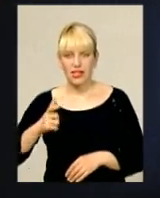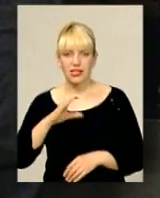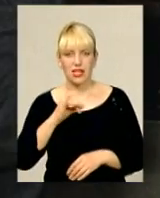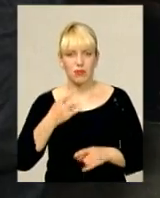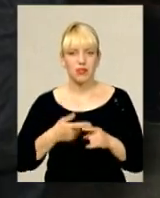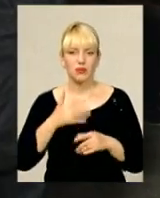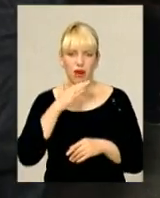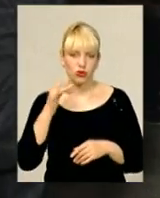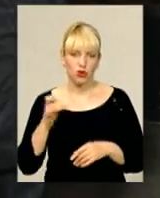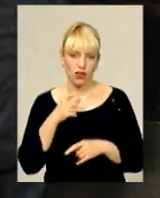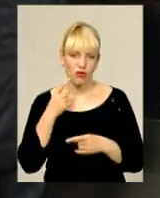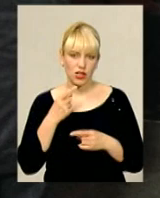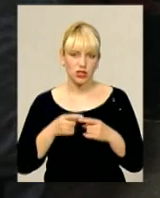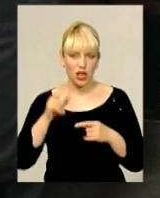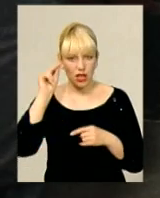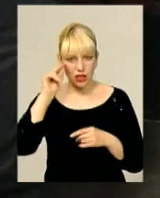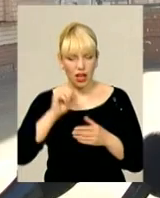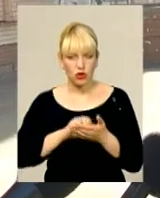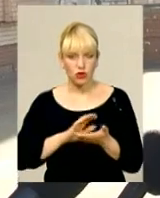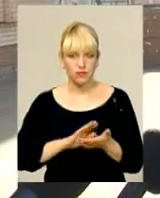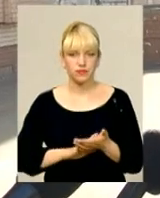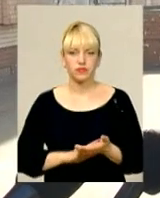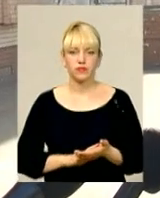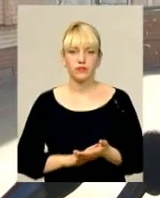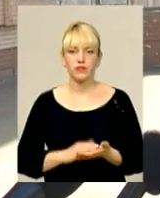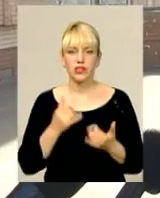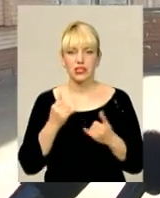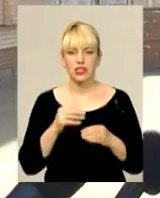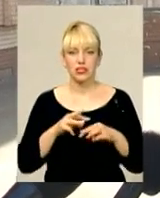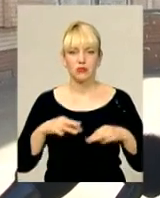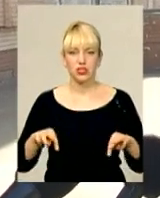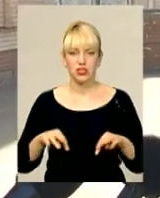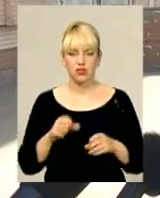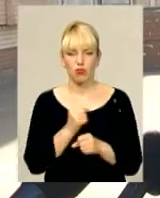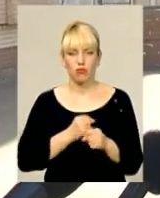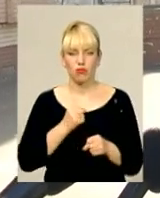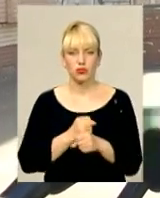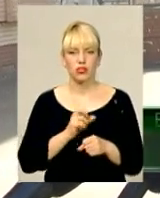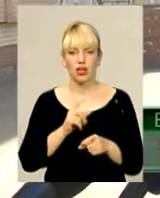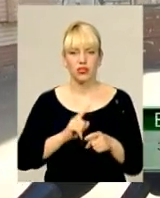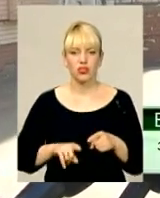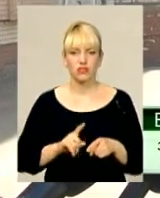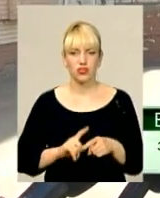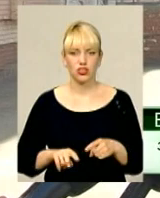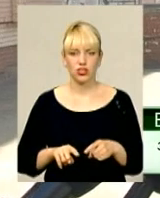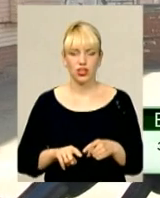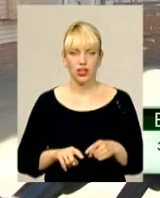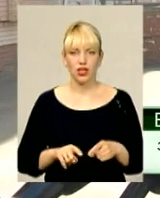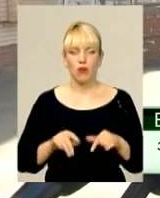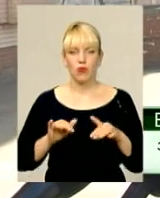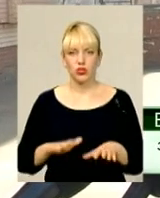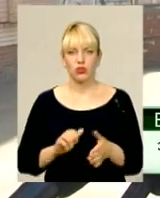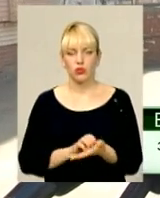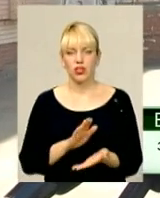перша дата, яку називають у профільному міністерстві. Зараз міністерством опрацьовується якнайшвидше процедура